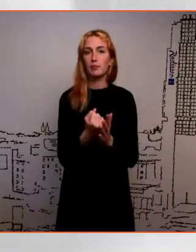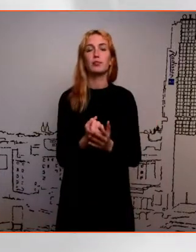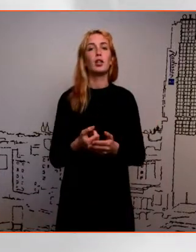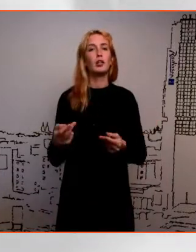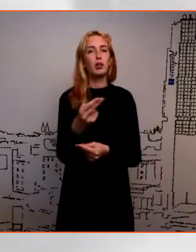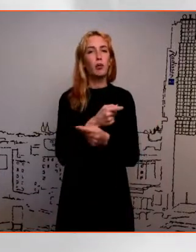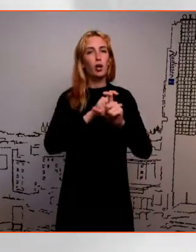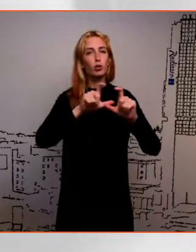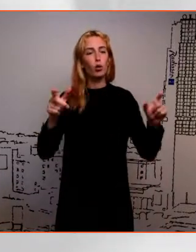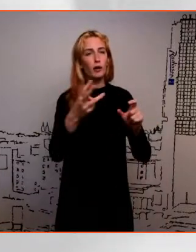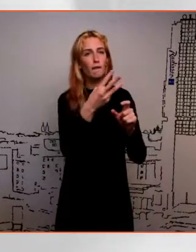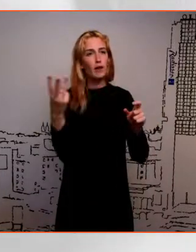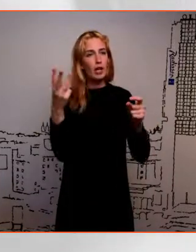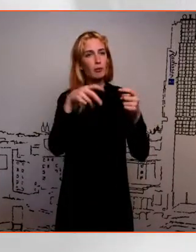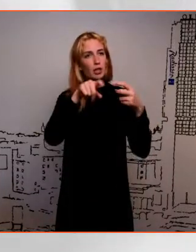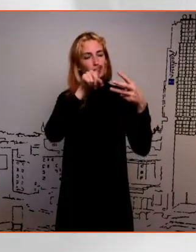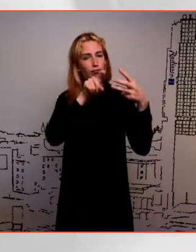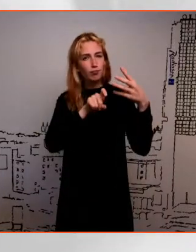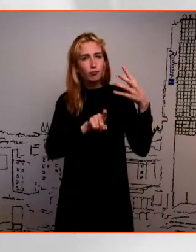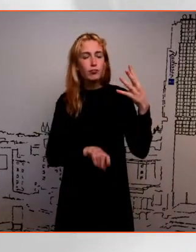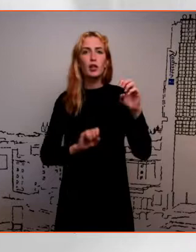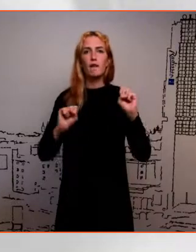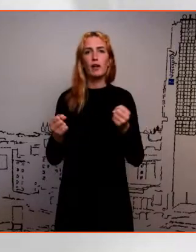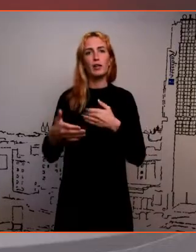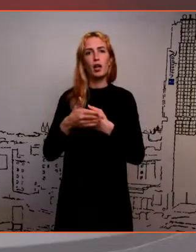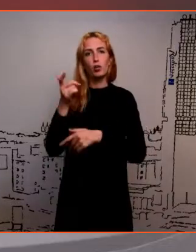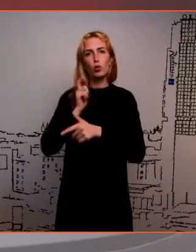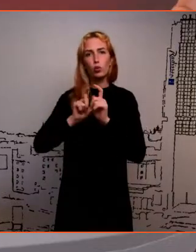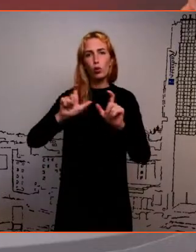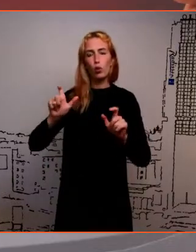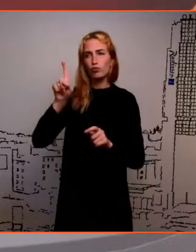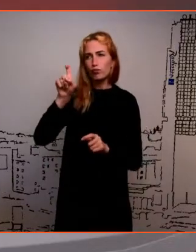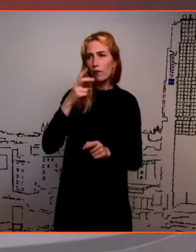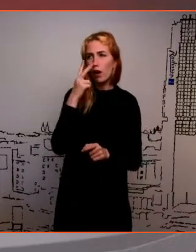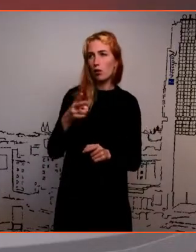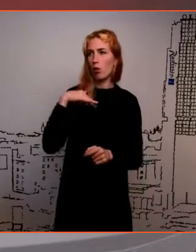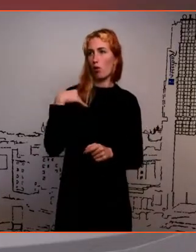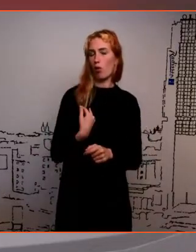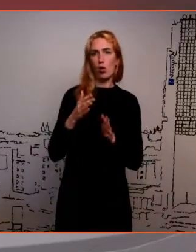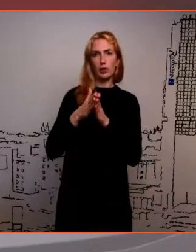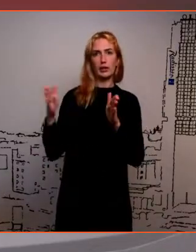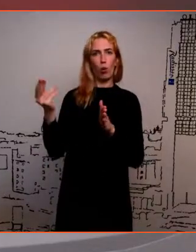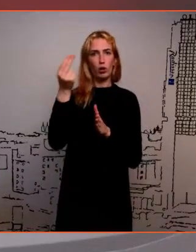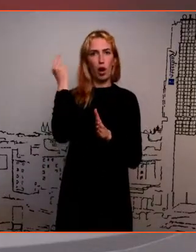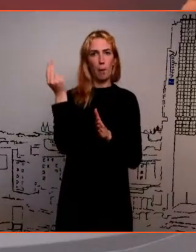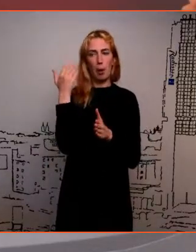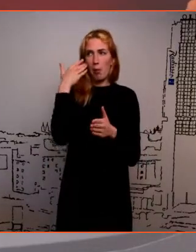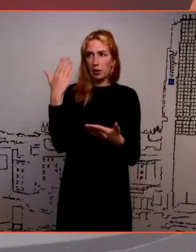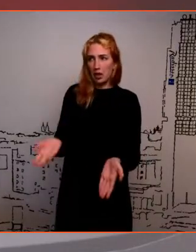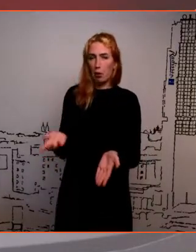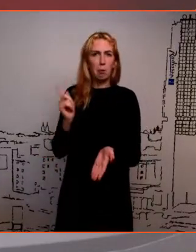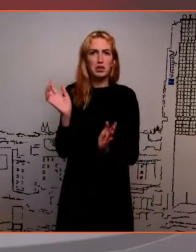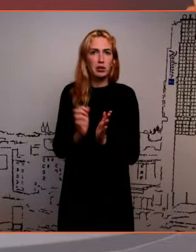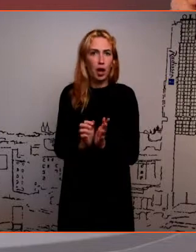majanduskooli, näiteks kutsekasse või ka Tallinna üliküüle vaatanud, oh, sest see on õppe, et ma ei teadnudki, aga mis see siis see